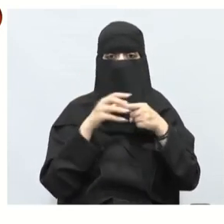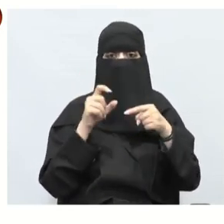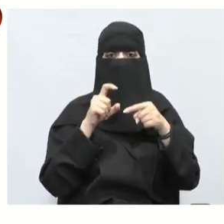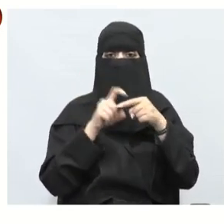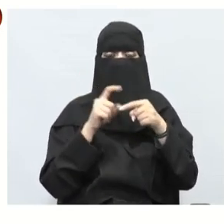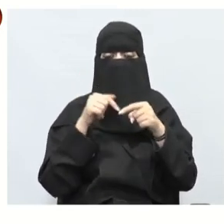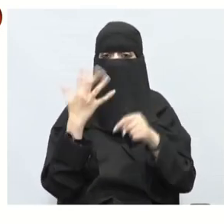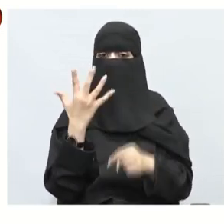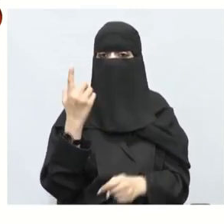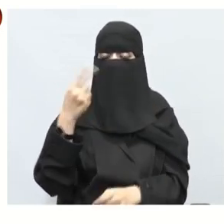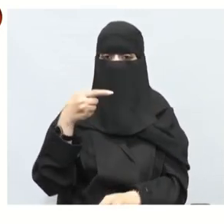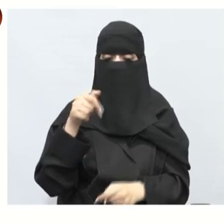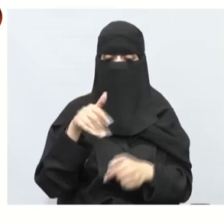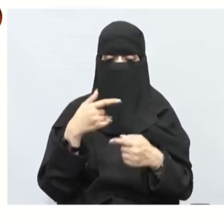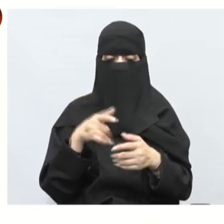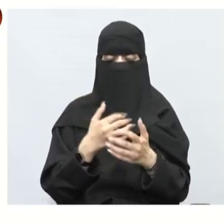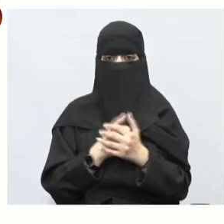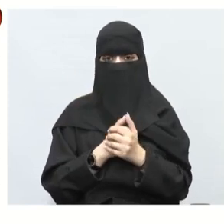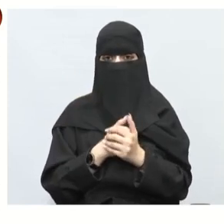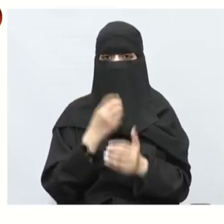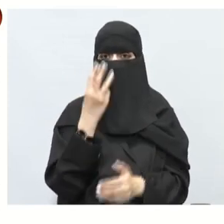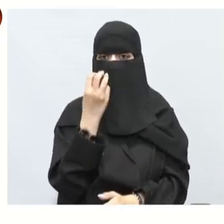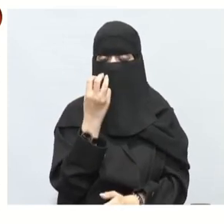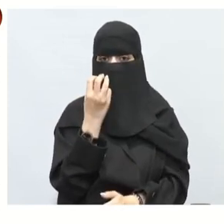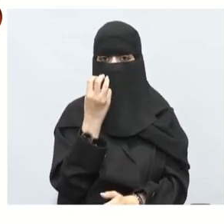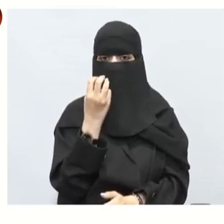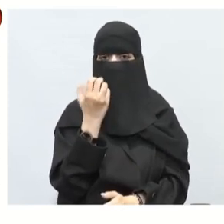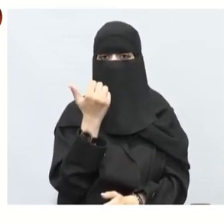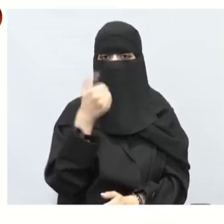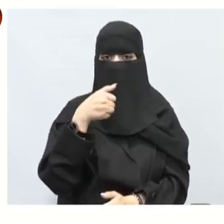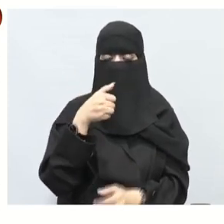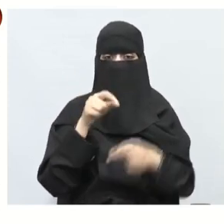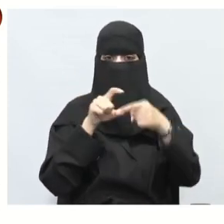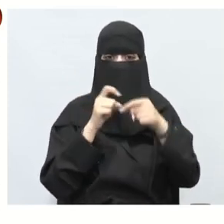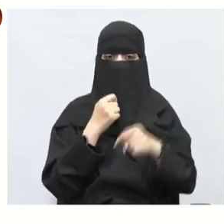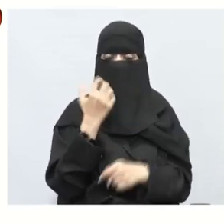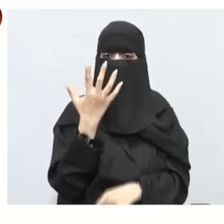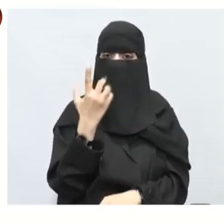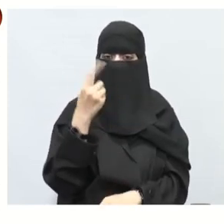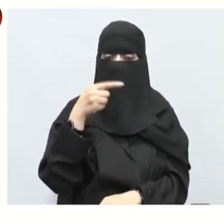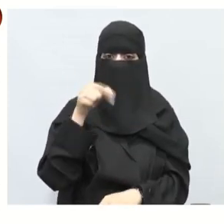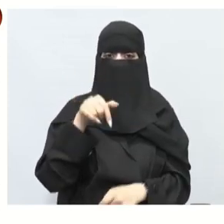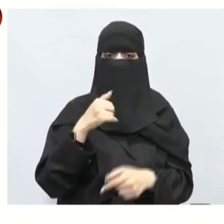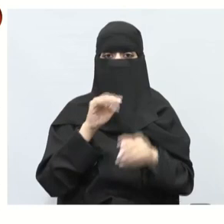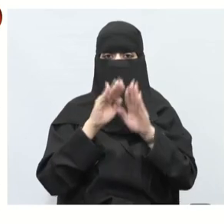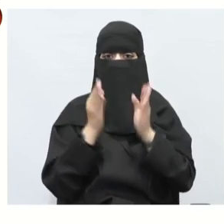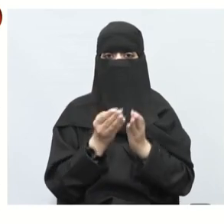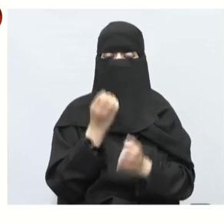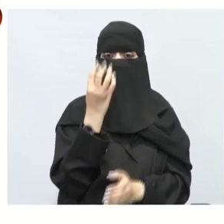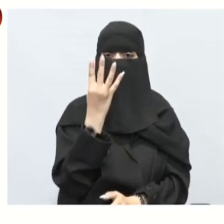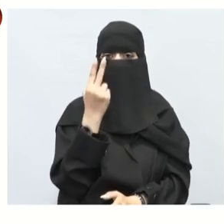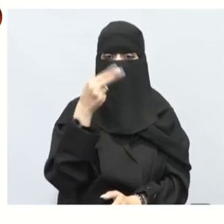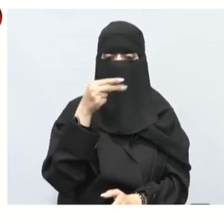على ماذا؟ خمسة عشر فيطلع عندي الآن ثلاثمائة وستون تقسيم خمسة عشر أربعة وعشرون قفصاً يمكن